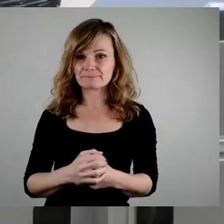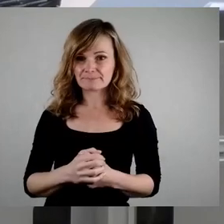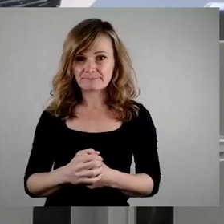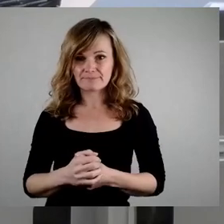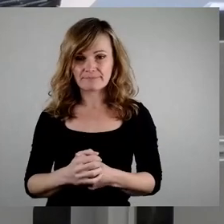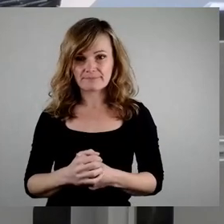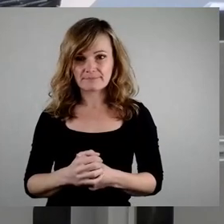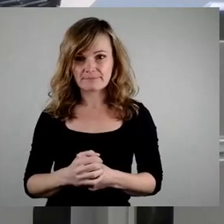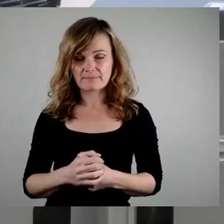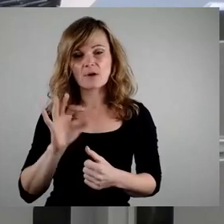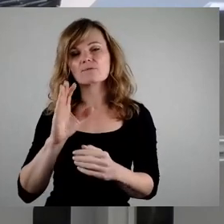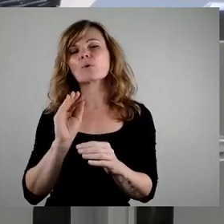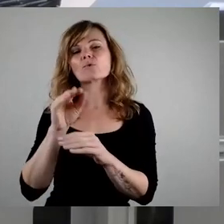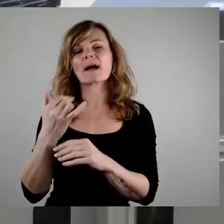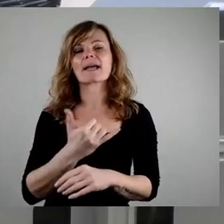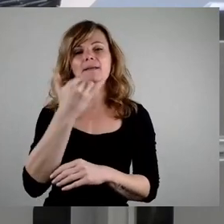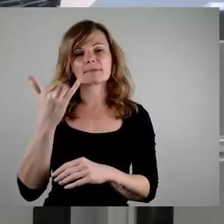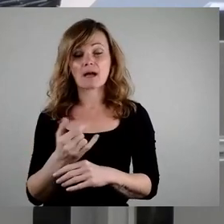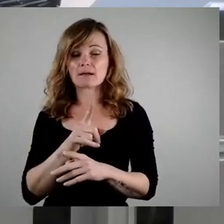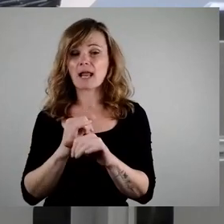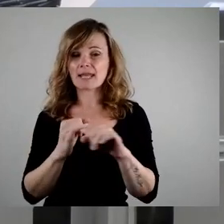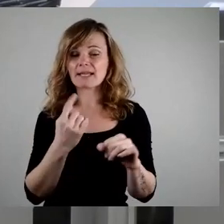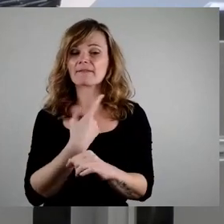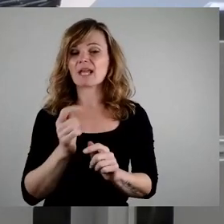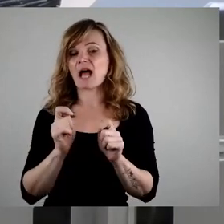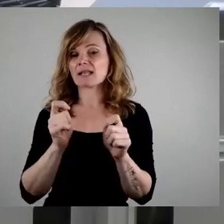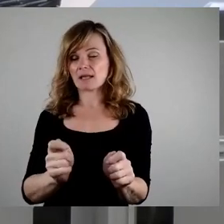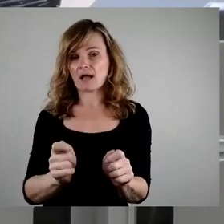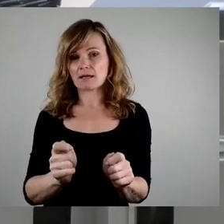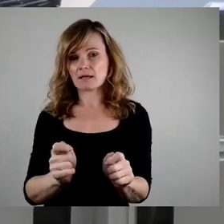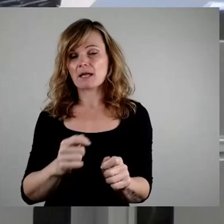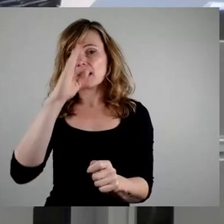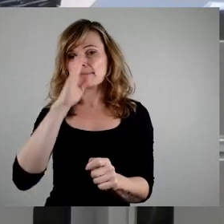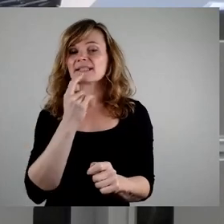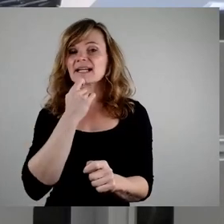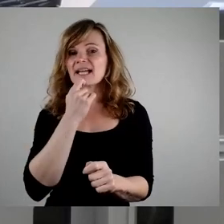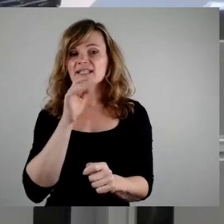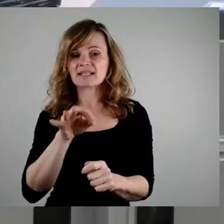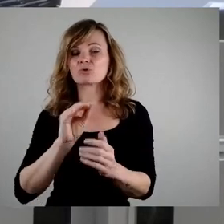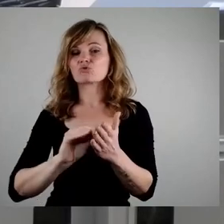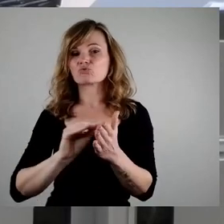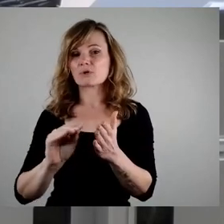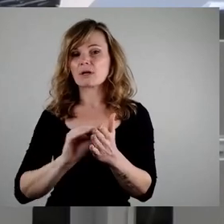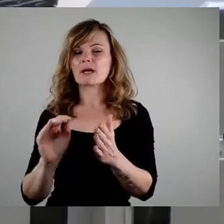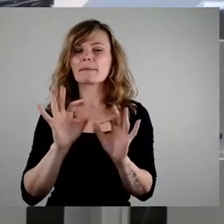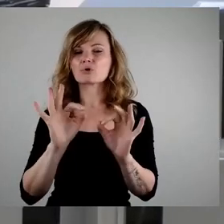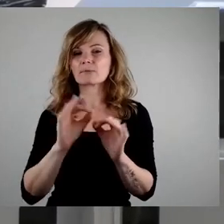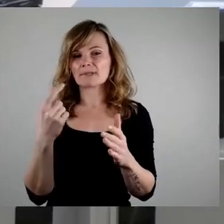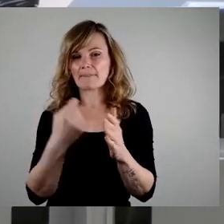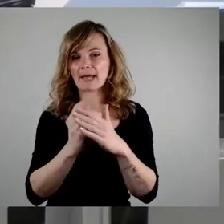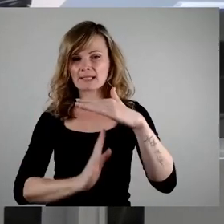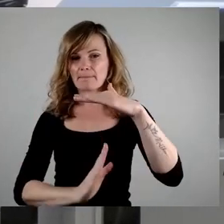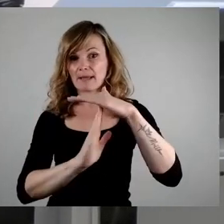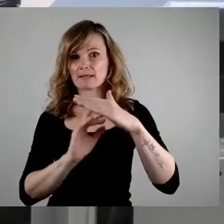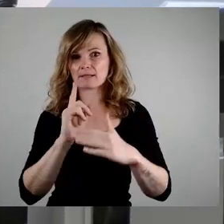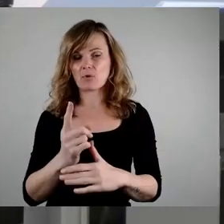Vor über einem Jahr hat Die Linke hier den Antrag gestellt, das Mittagessen in den Schulen zu deckeln auf einen bestimmten Preis. Damit sind